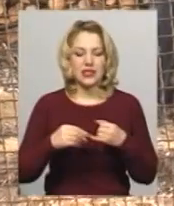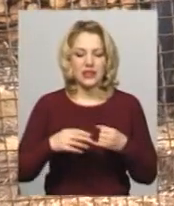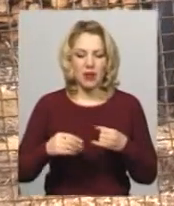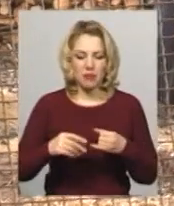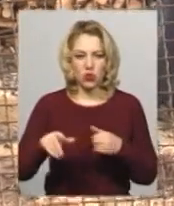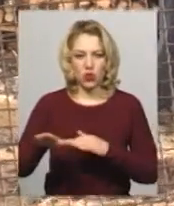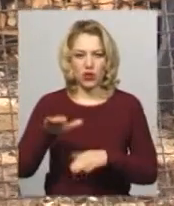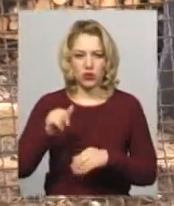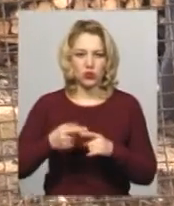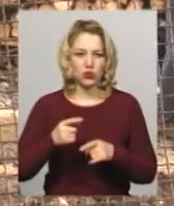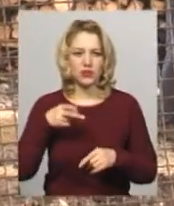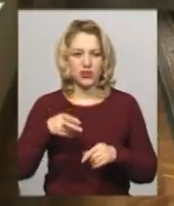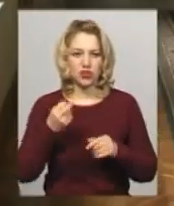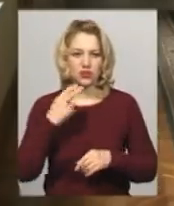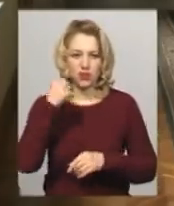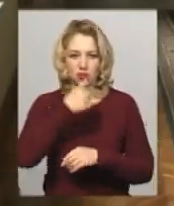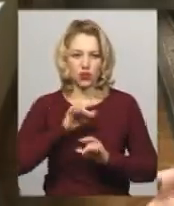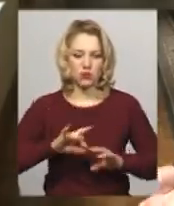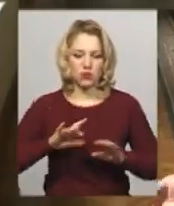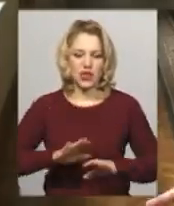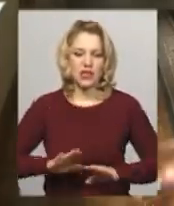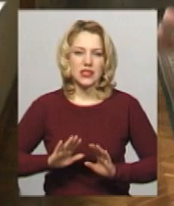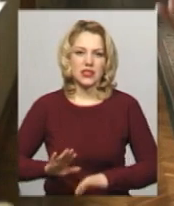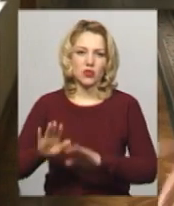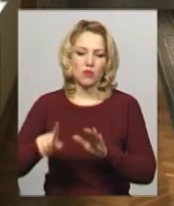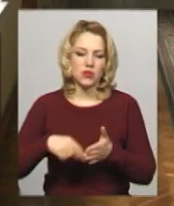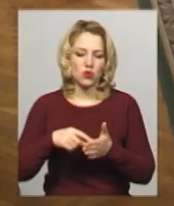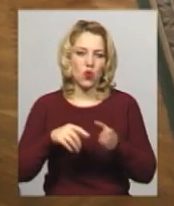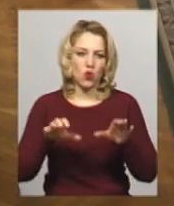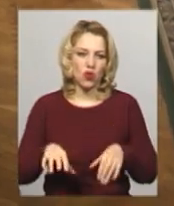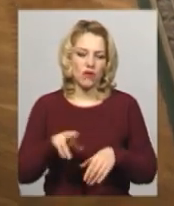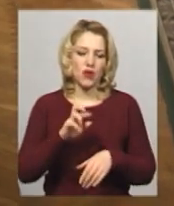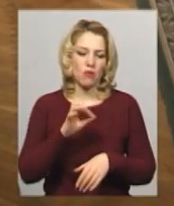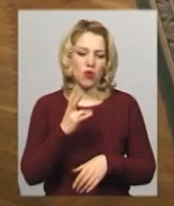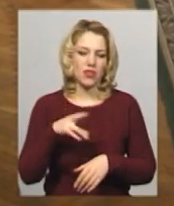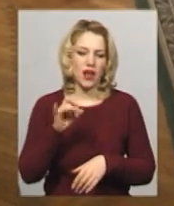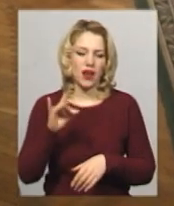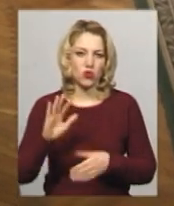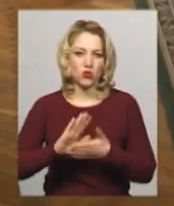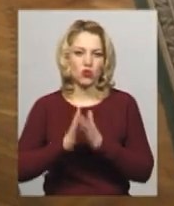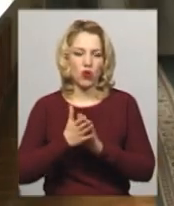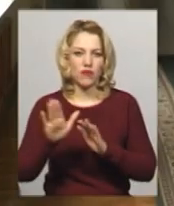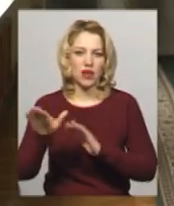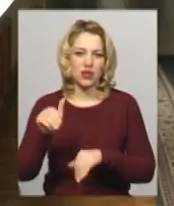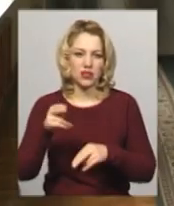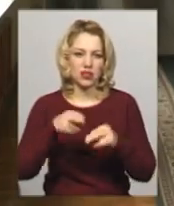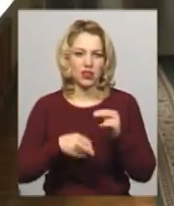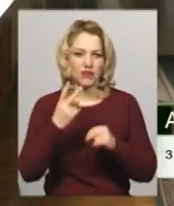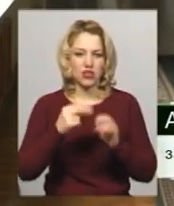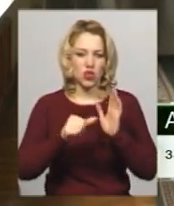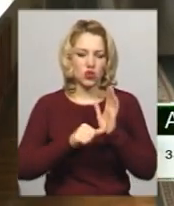2012 року, розповідає заступник міського голови Андрій Бондаренко. Каже, договір оренди закінчується 26 квітня. На